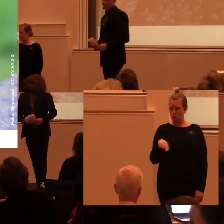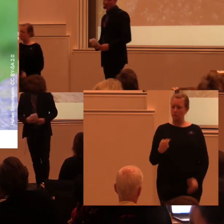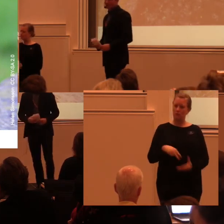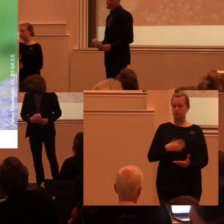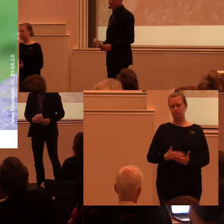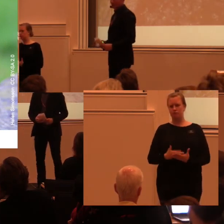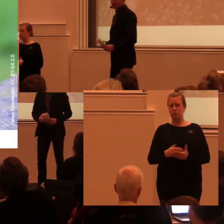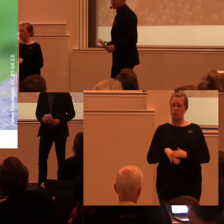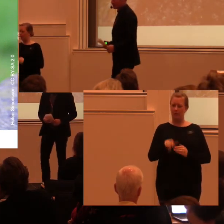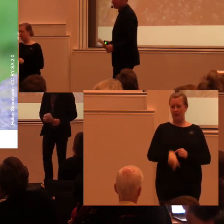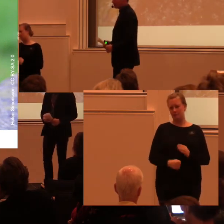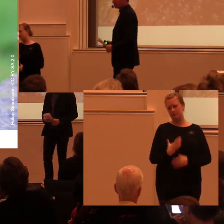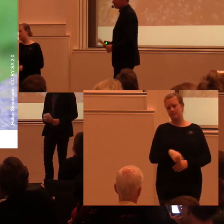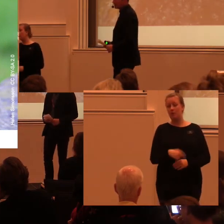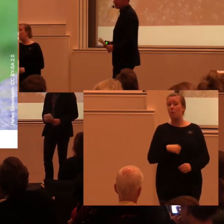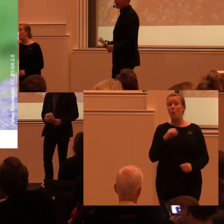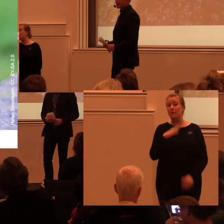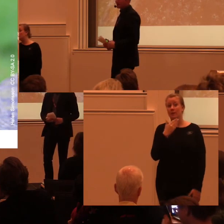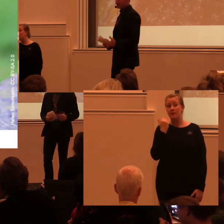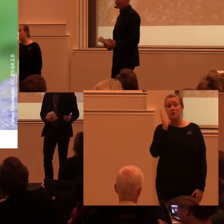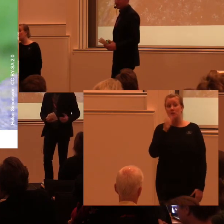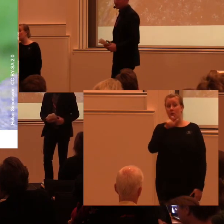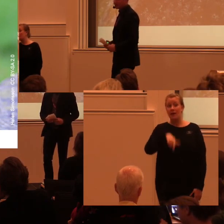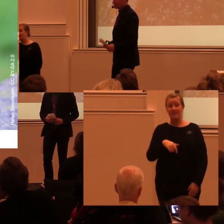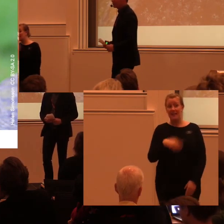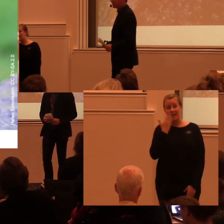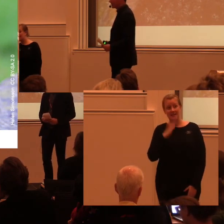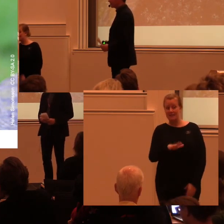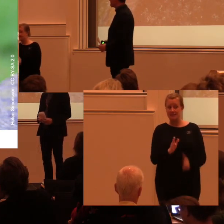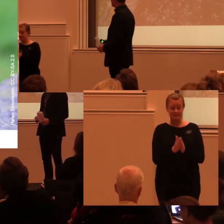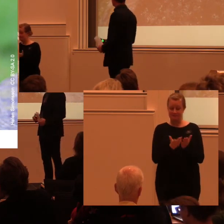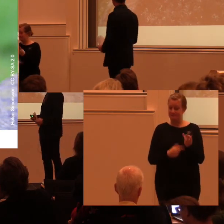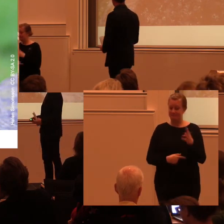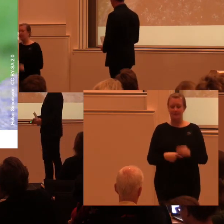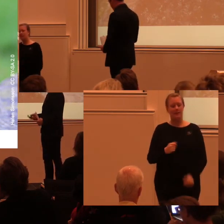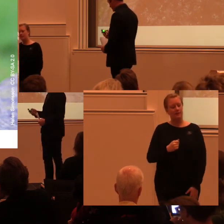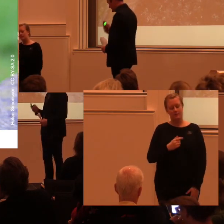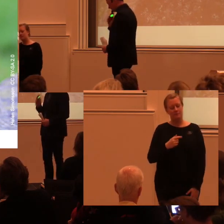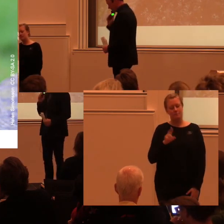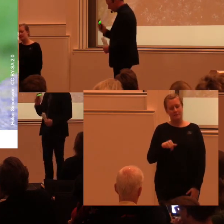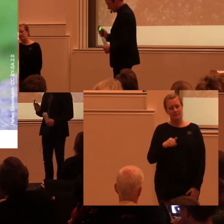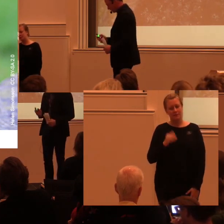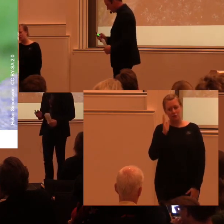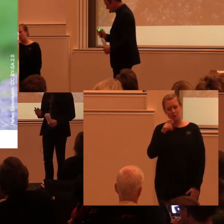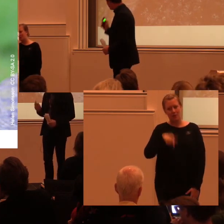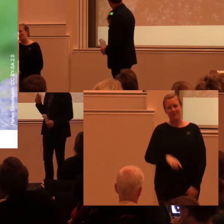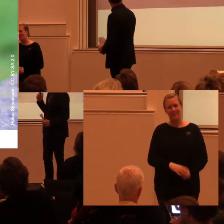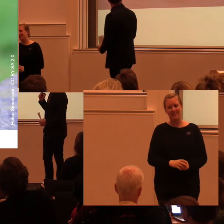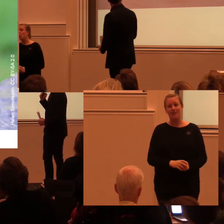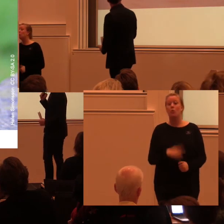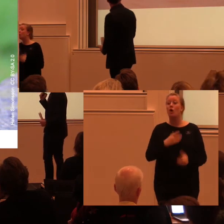jättebra tal. Har ni inte lyssnat på henne tidigare eller läst något som hon har gjort, så gör gärna det, Bodil Jönsson. Hon avslutade med en bild